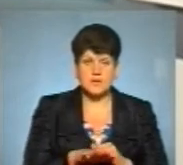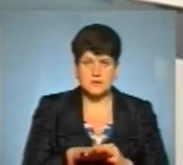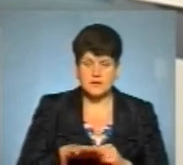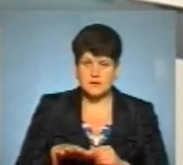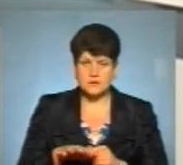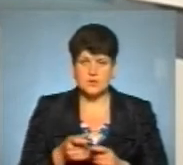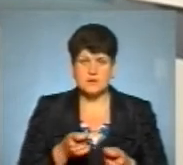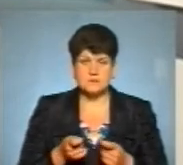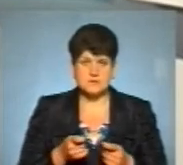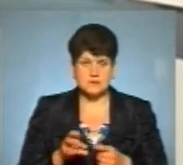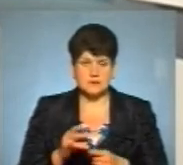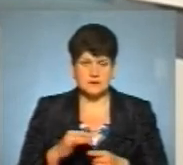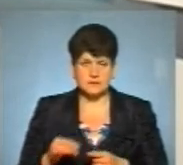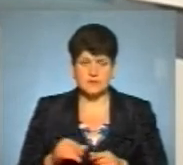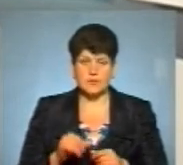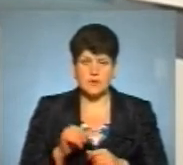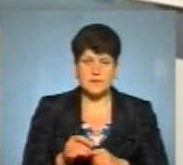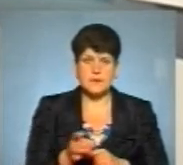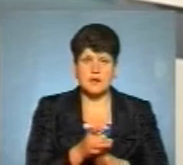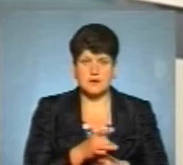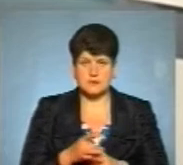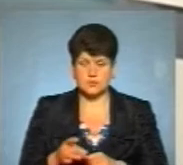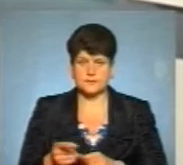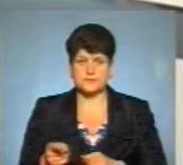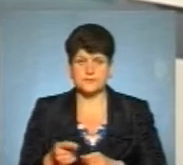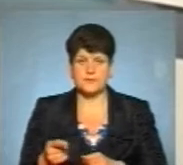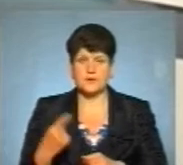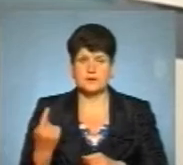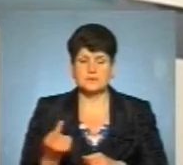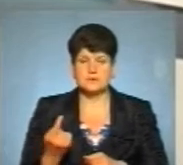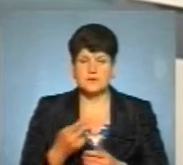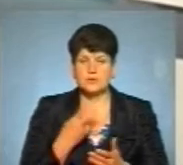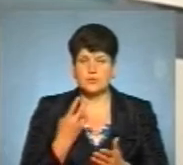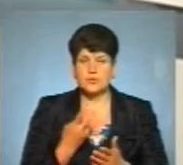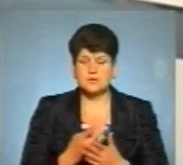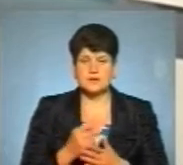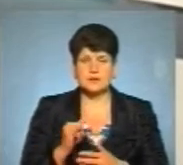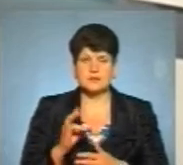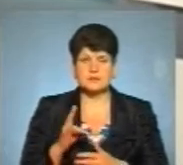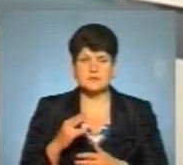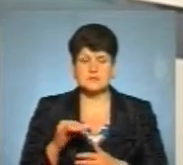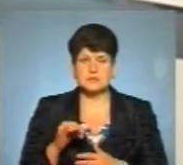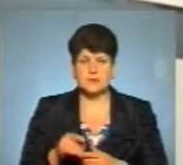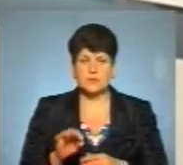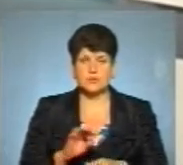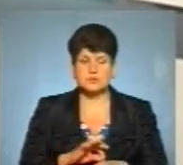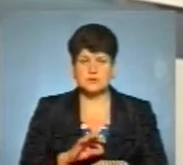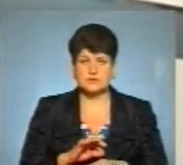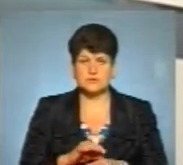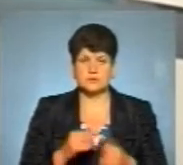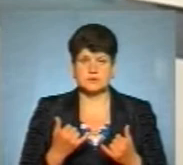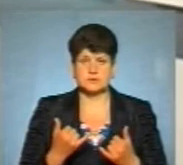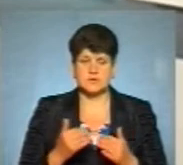адміністративних, тобто в окремих районах Тернопільської області показник інцидентності по захворюваності